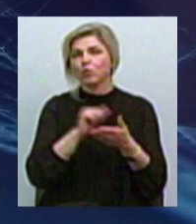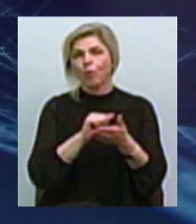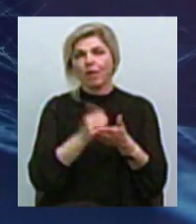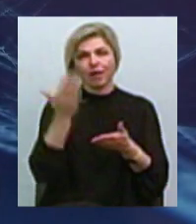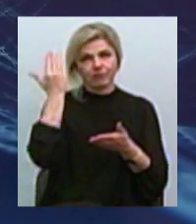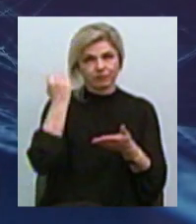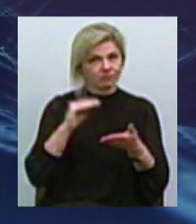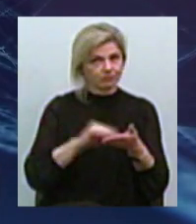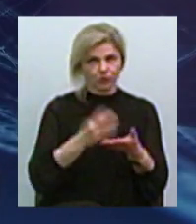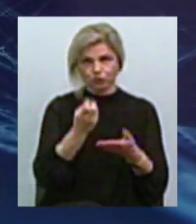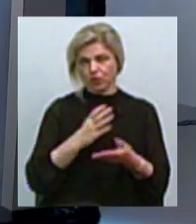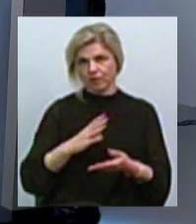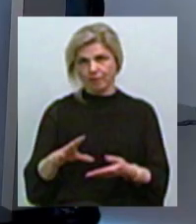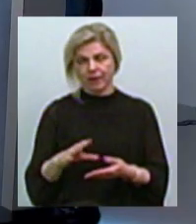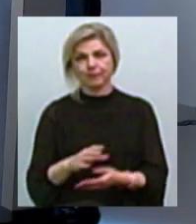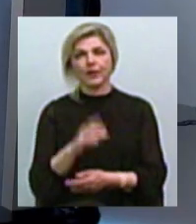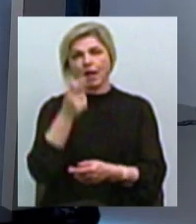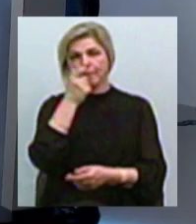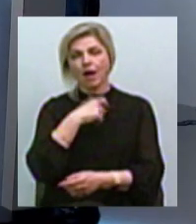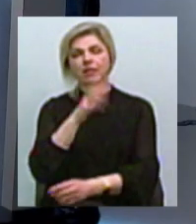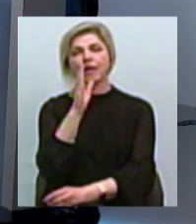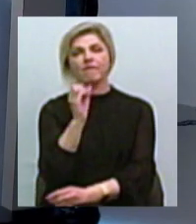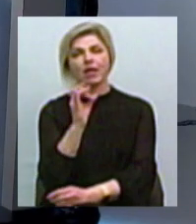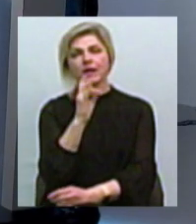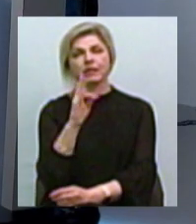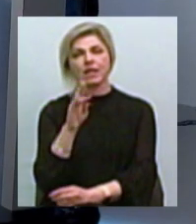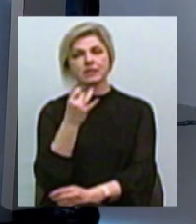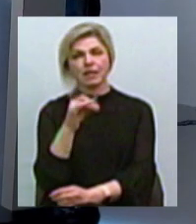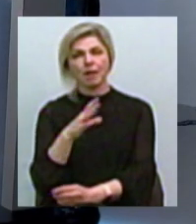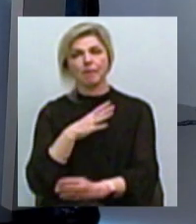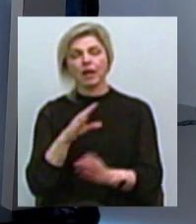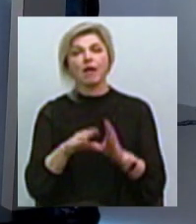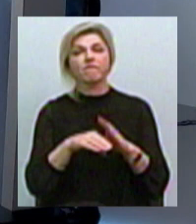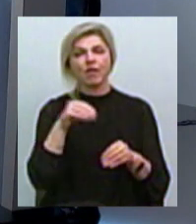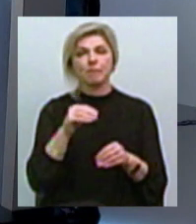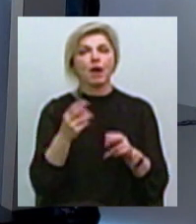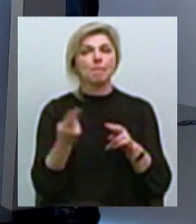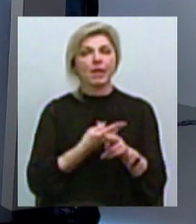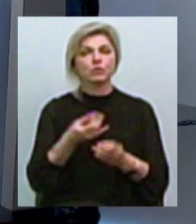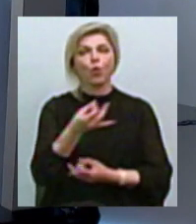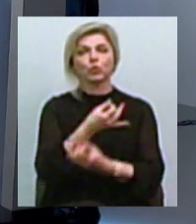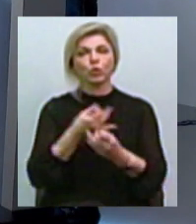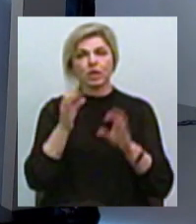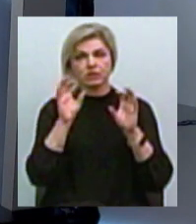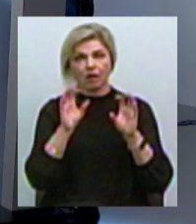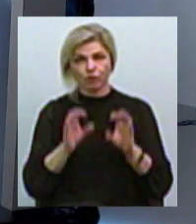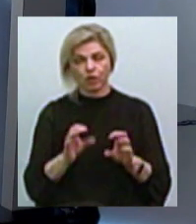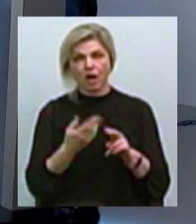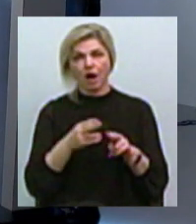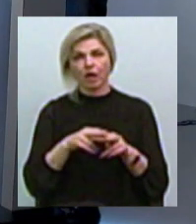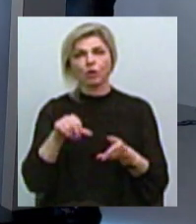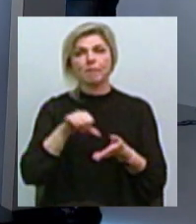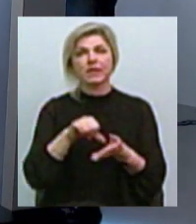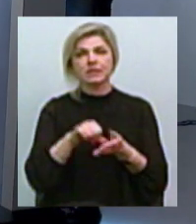І пана Вернацького обирали всередині Націального банку без консультації з законодавчим органом, який фактично є представницькою